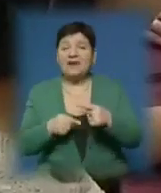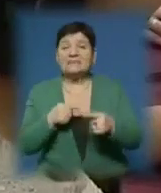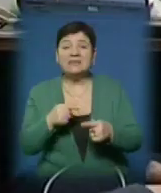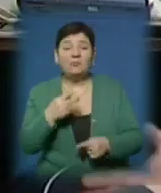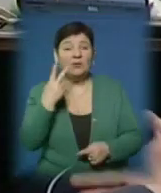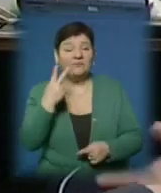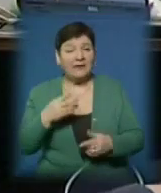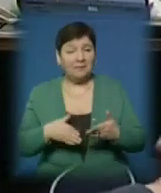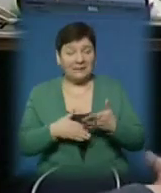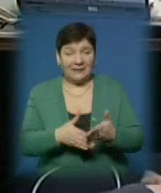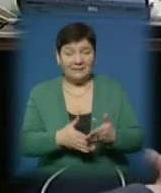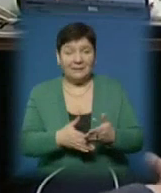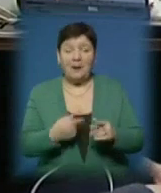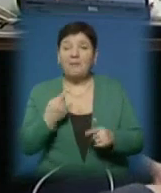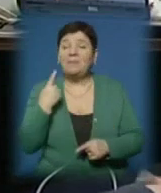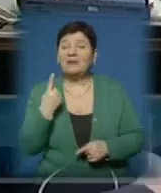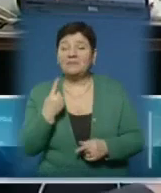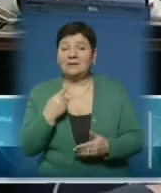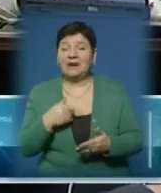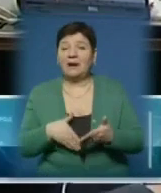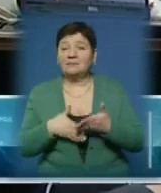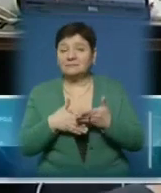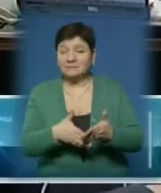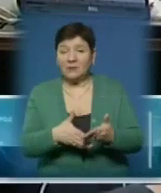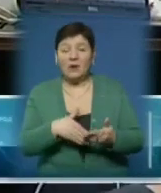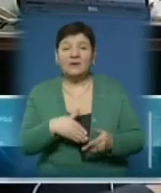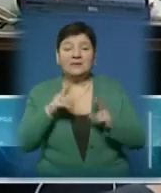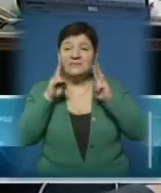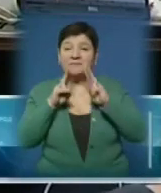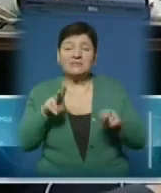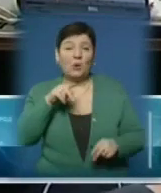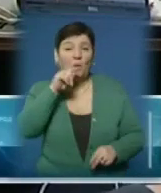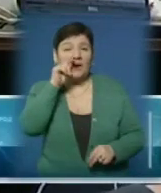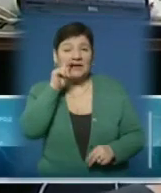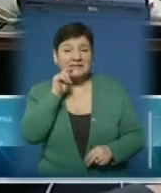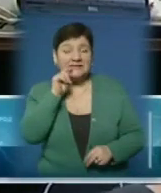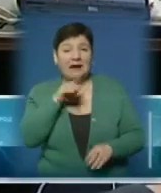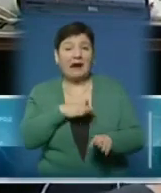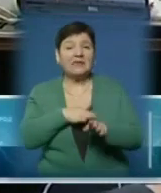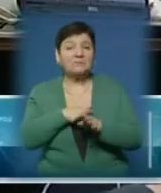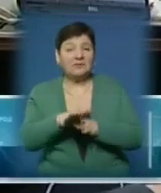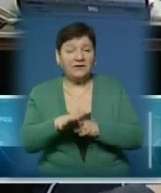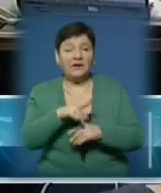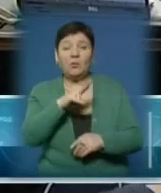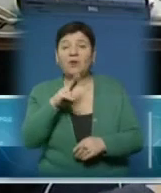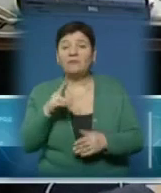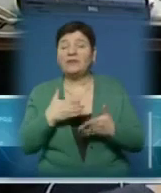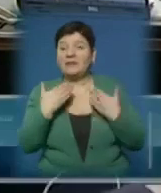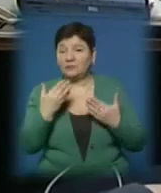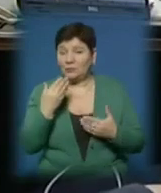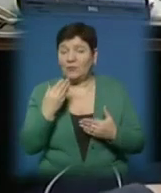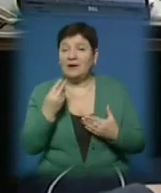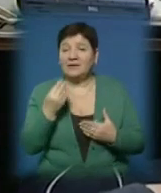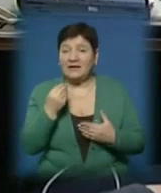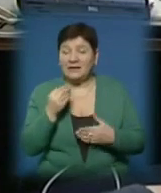дві мети. Перше основне – це підтримка неизвестних українських виконавців, тих, у кого немає грошей на ротицію